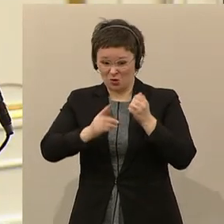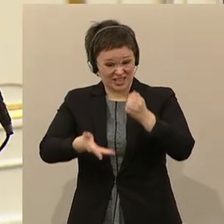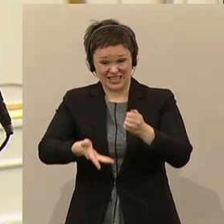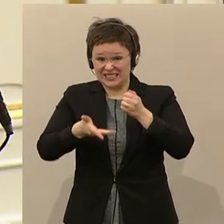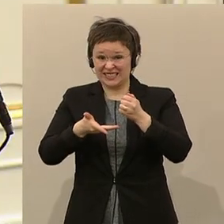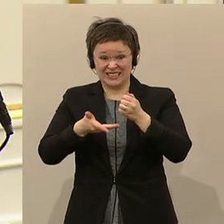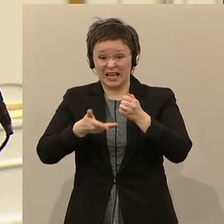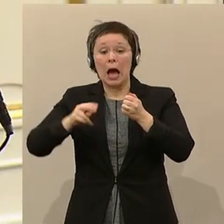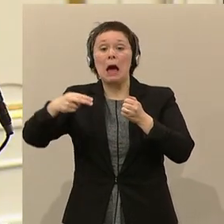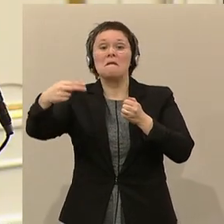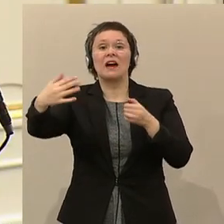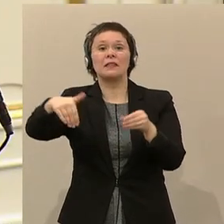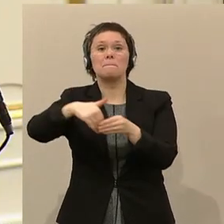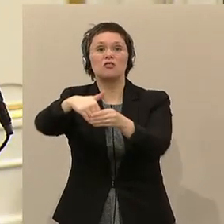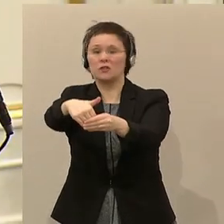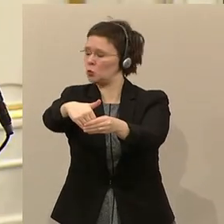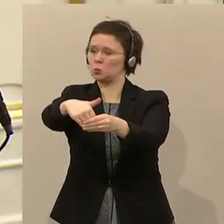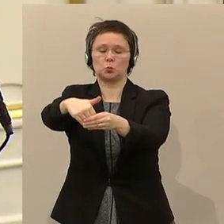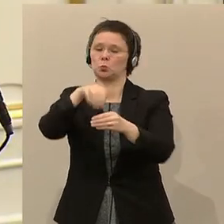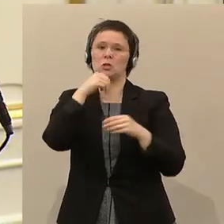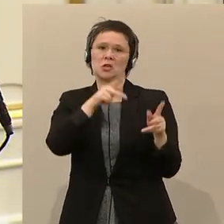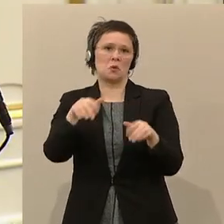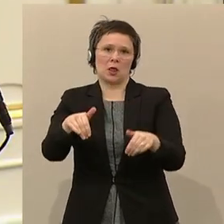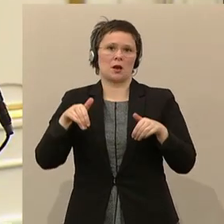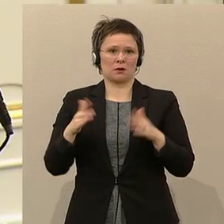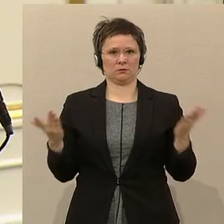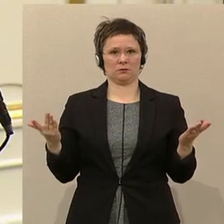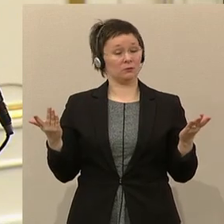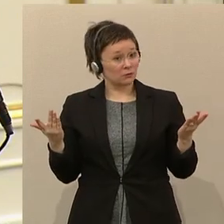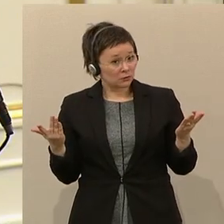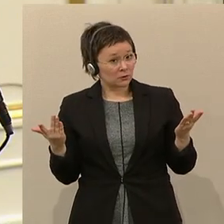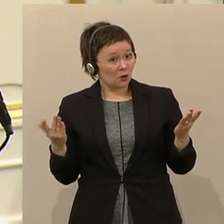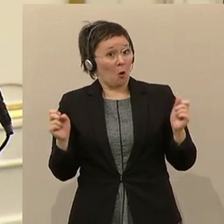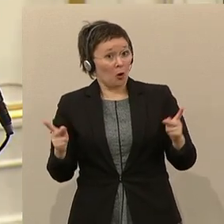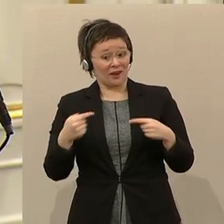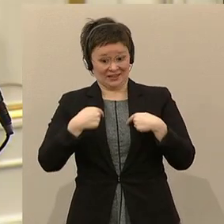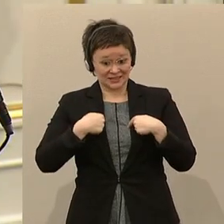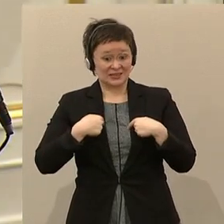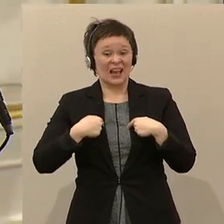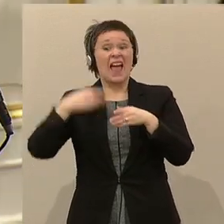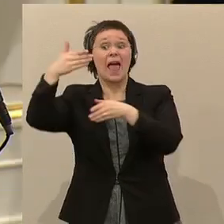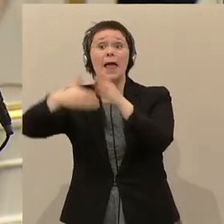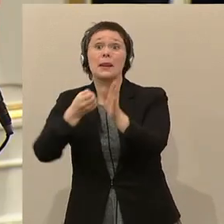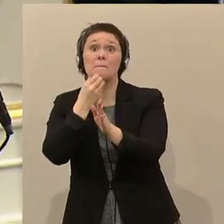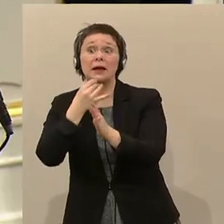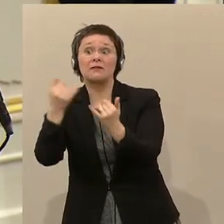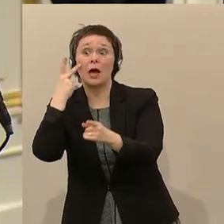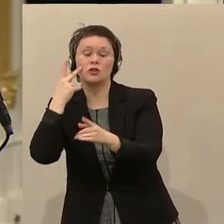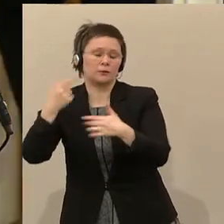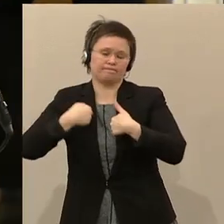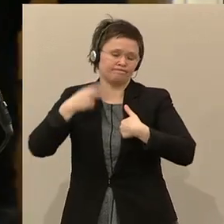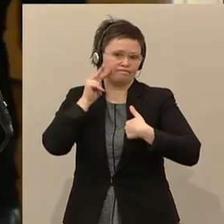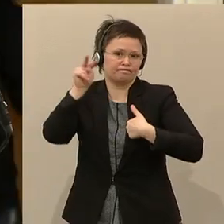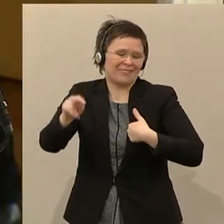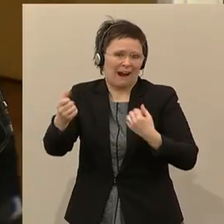Weiterbeschäftigung nicht möglich ist. Also ich will dem Endbericht nicht vorgreifen, aber Nachhaltigkeit,